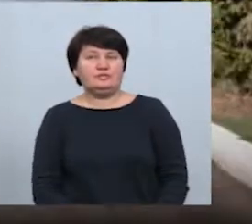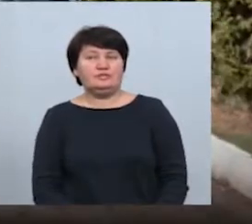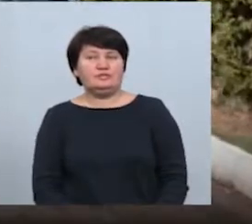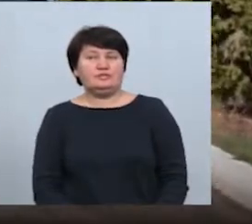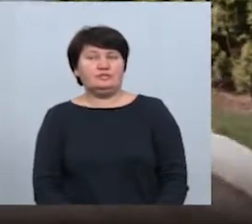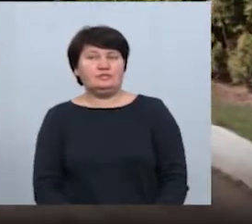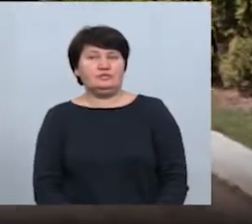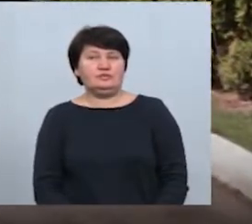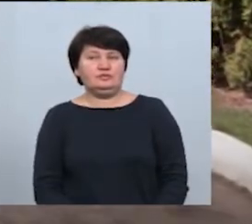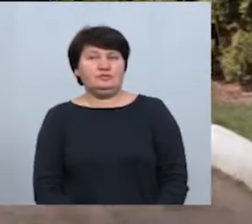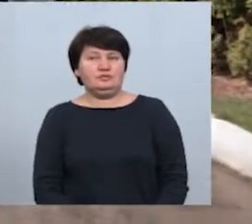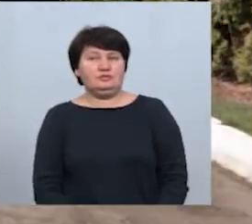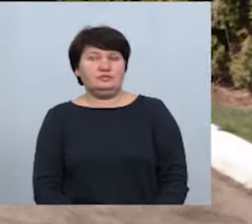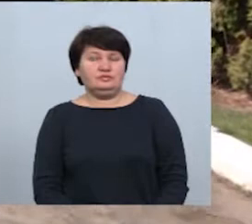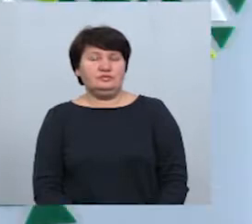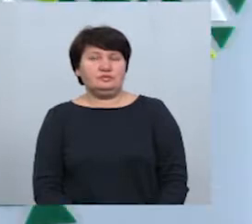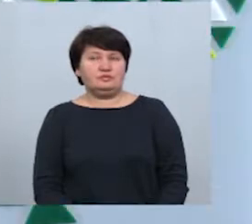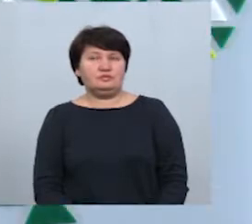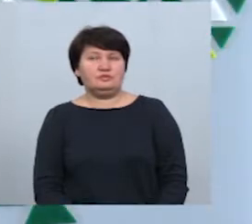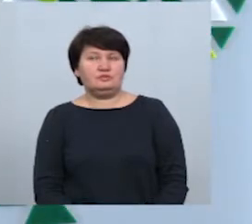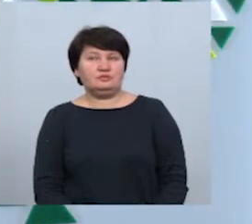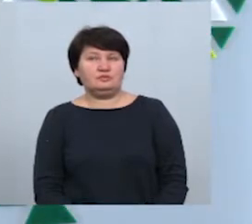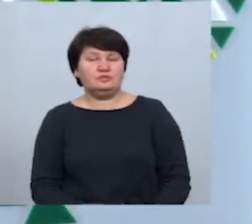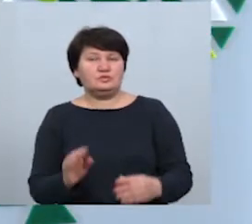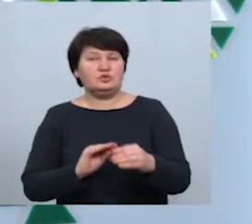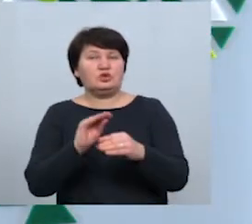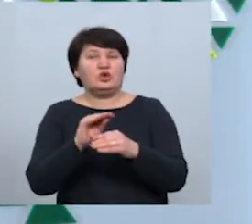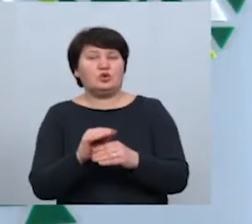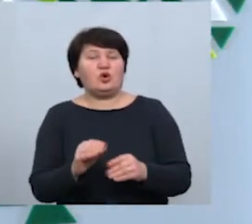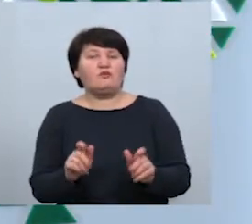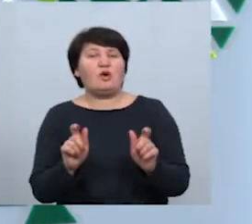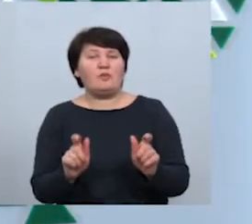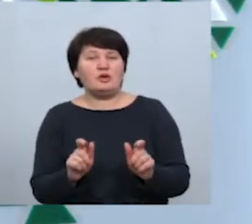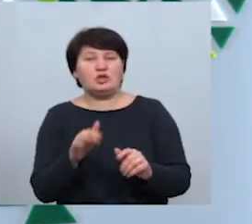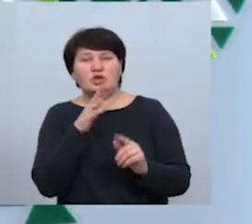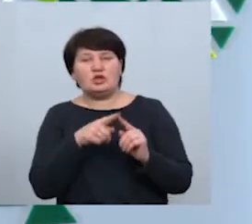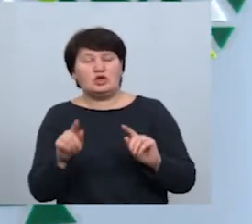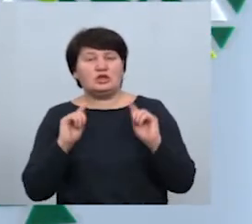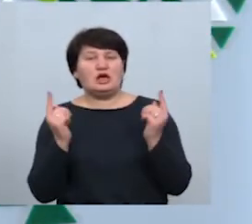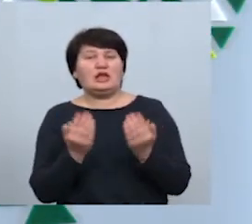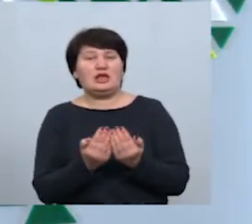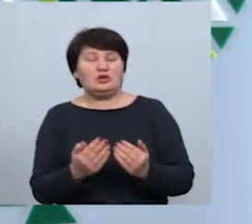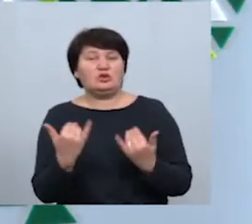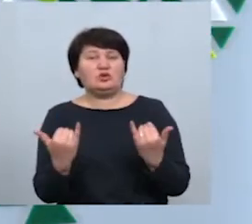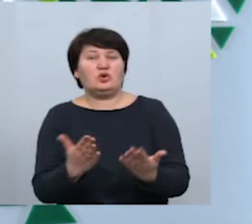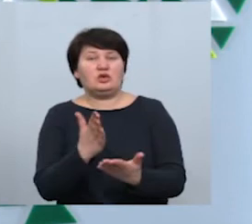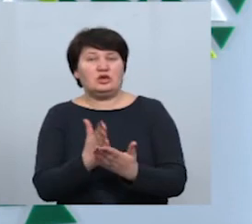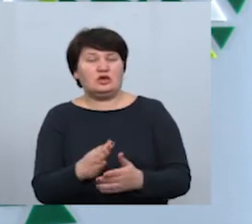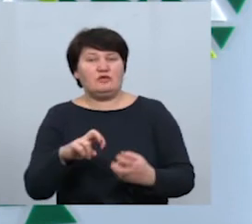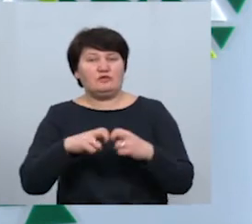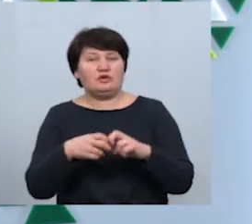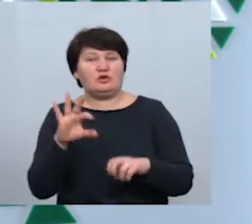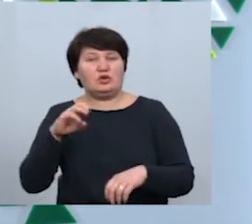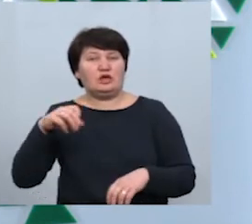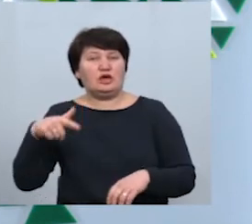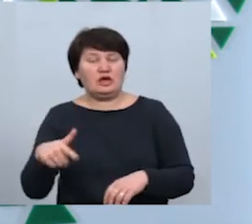на Суспільному, Прикарпаття. Додаткові обмеження на час карантину відсьогодні діють у Івано-Франківській ОТГ. Це стосується